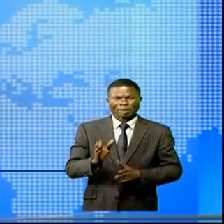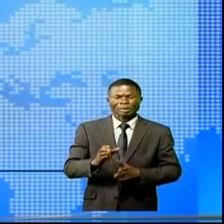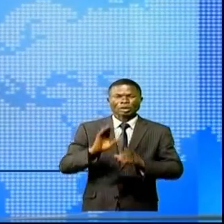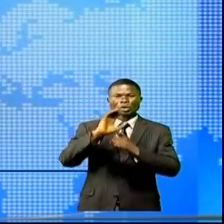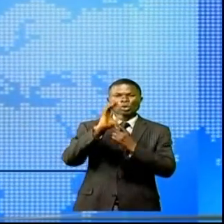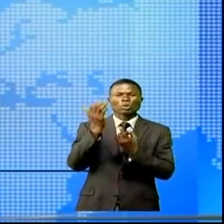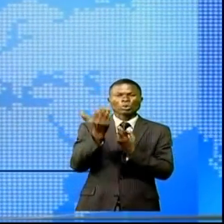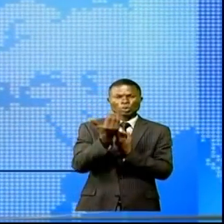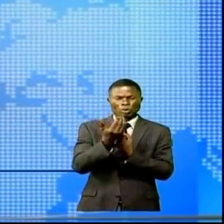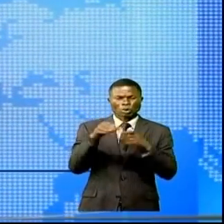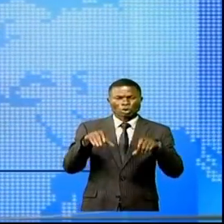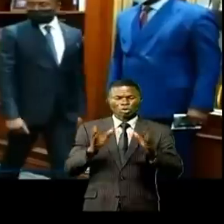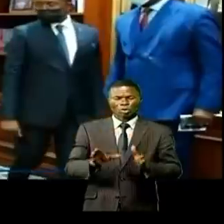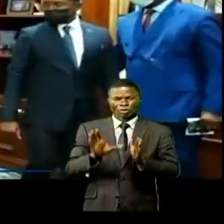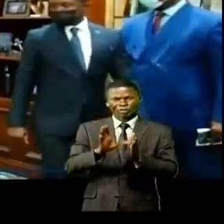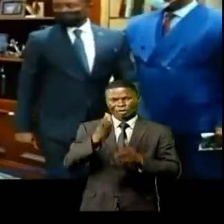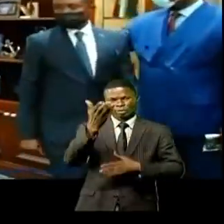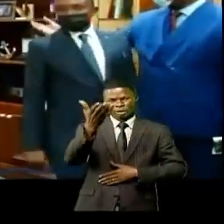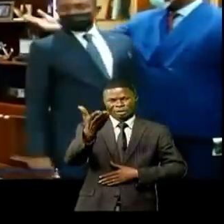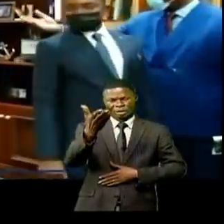culture congolaise. Regardez.